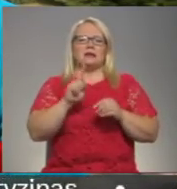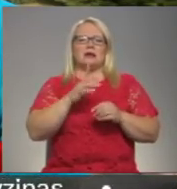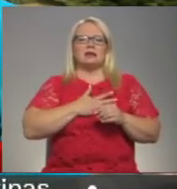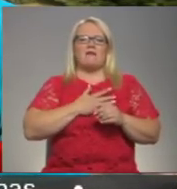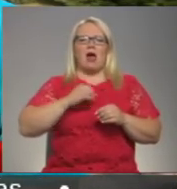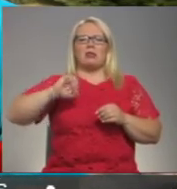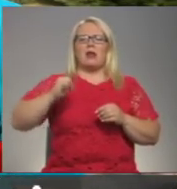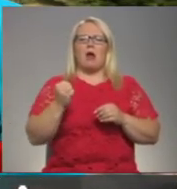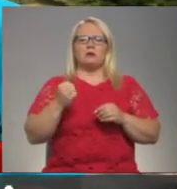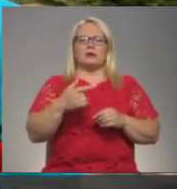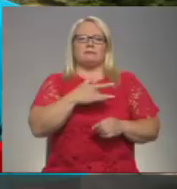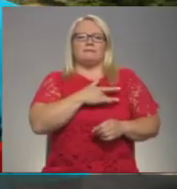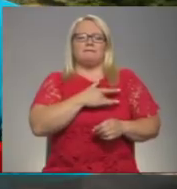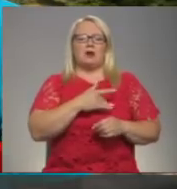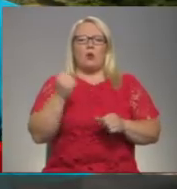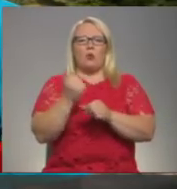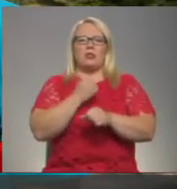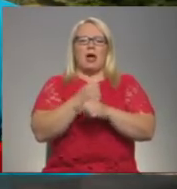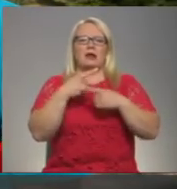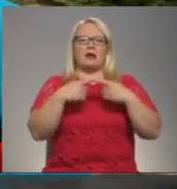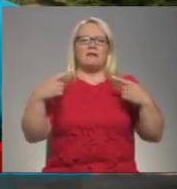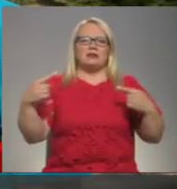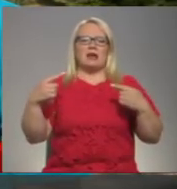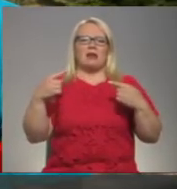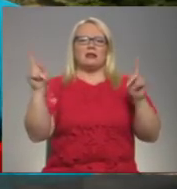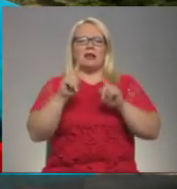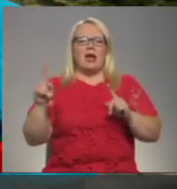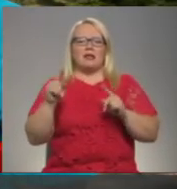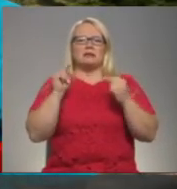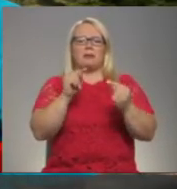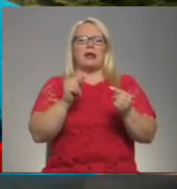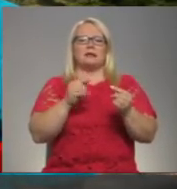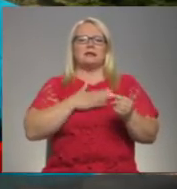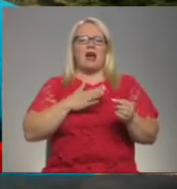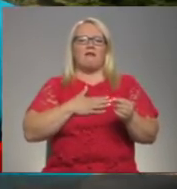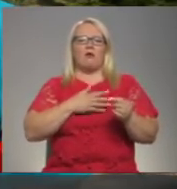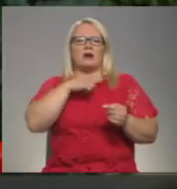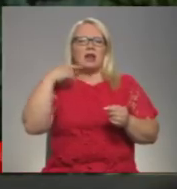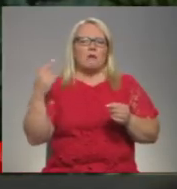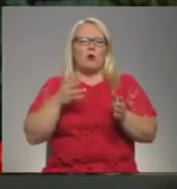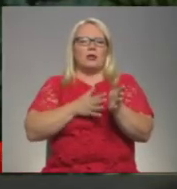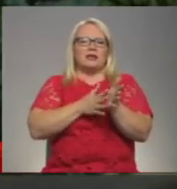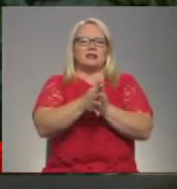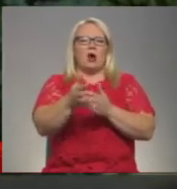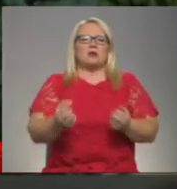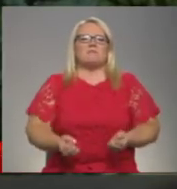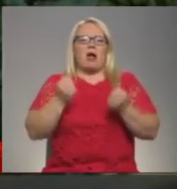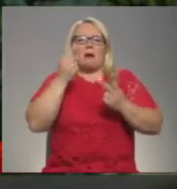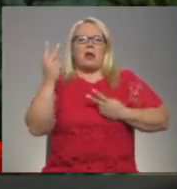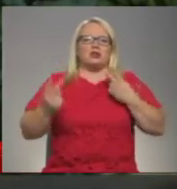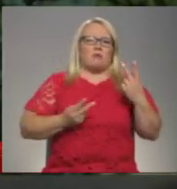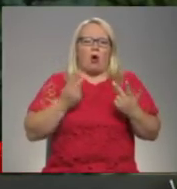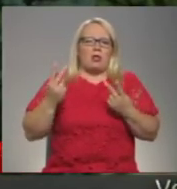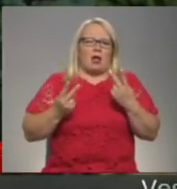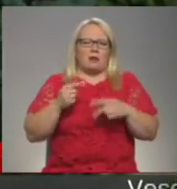draudzenē un dar visādas lietas pret savu gribu un iziet savu smagām emocionālām ceļojumam. Pieļauju, ka ne tikai šis arī